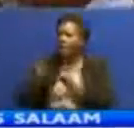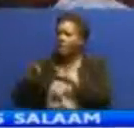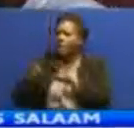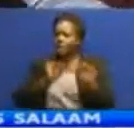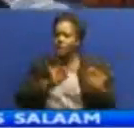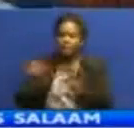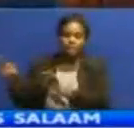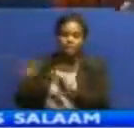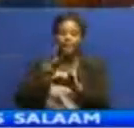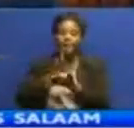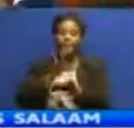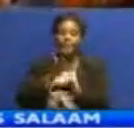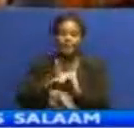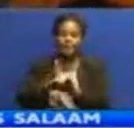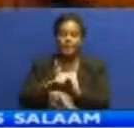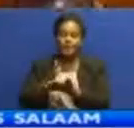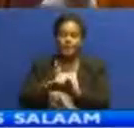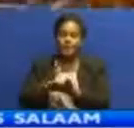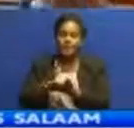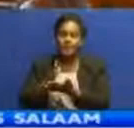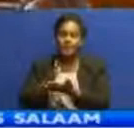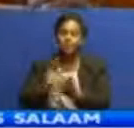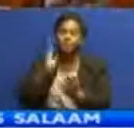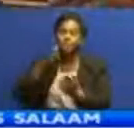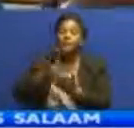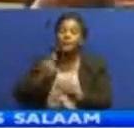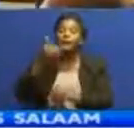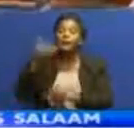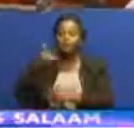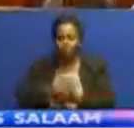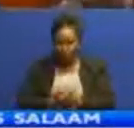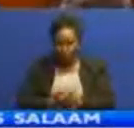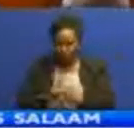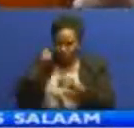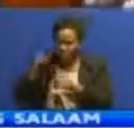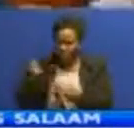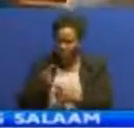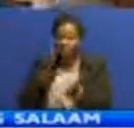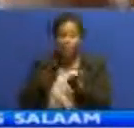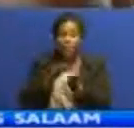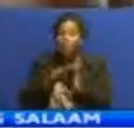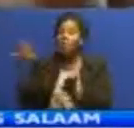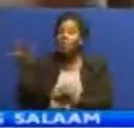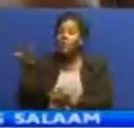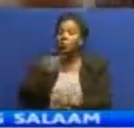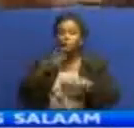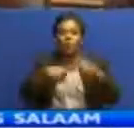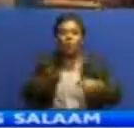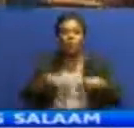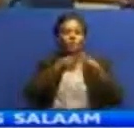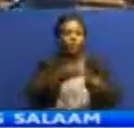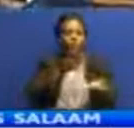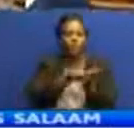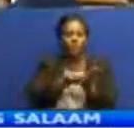kesi hiyo hadikesho tarihe shina tatu januari mwaka huu ambapo mashahidi wengine karika kesi hiyo wateendelea kutua ushahidi